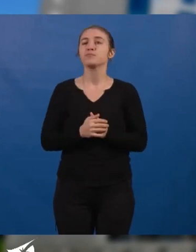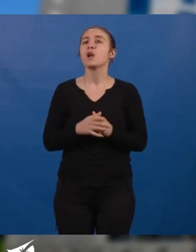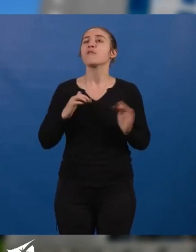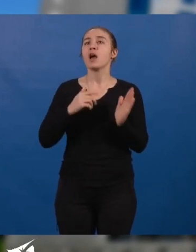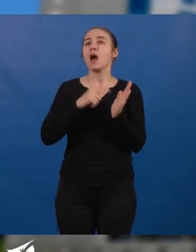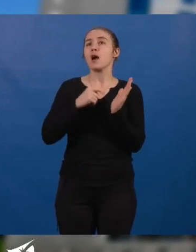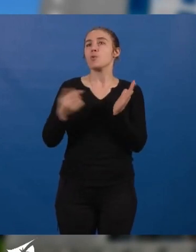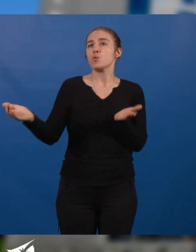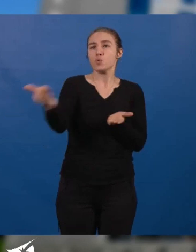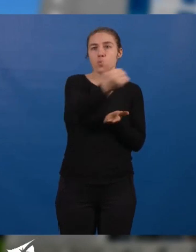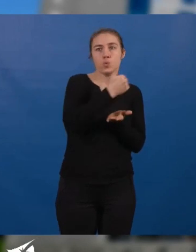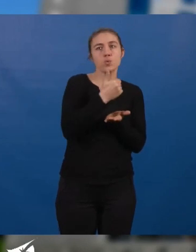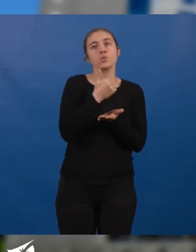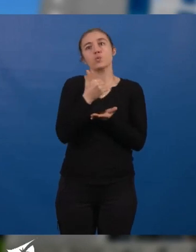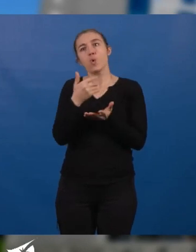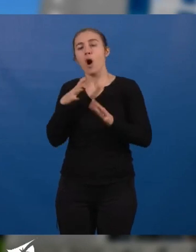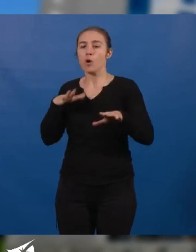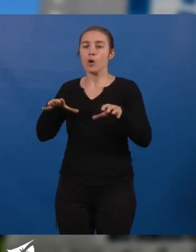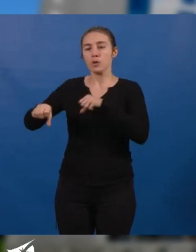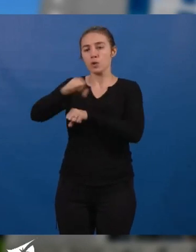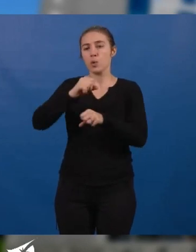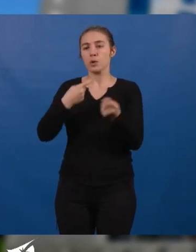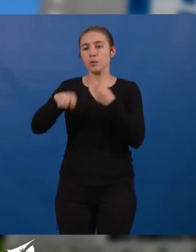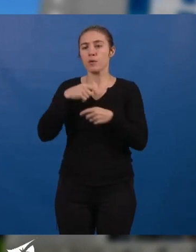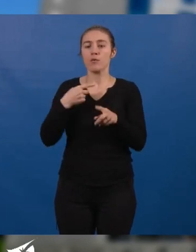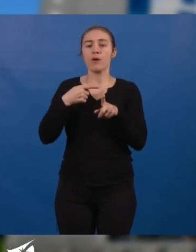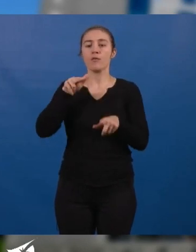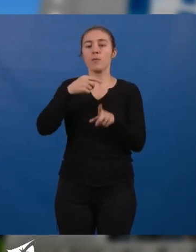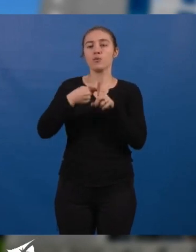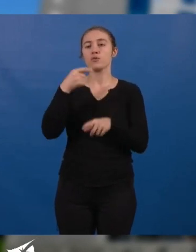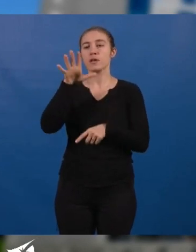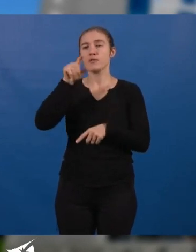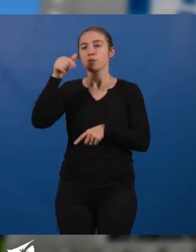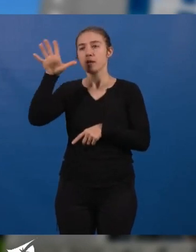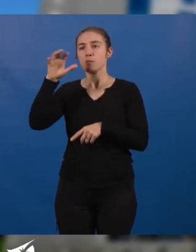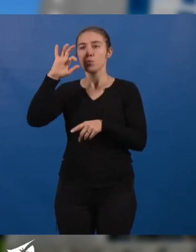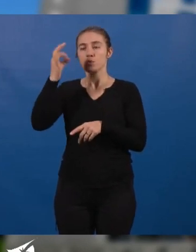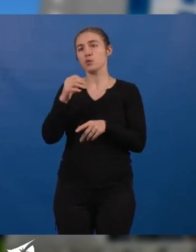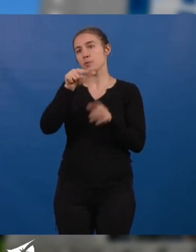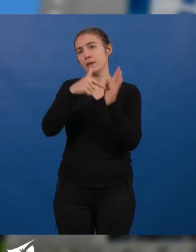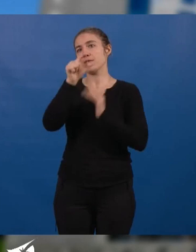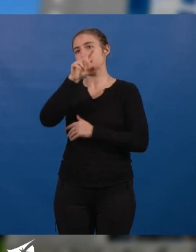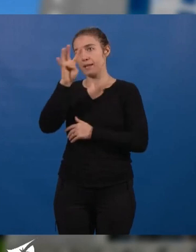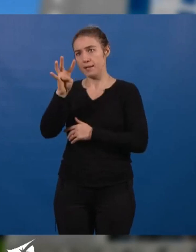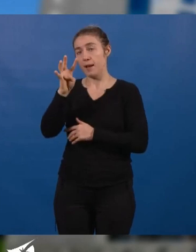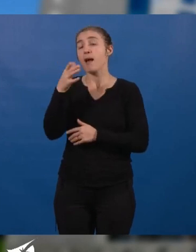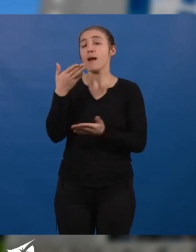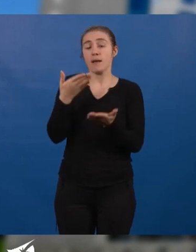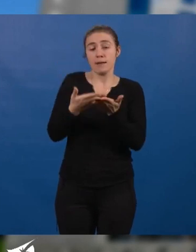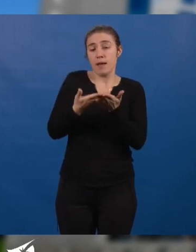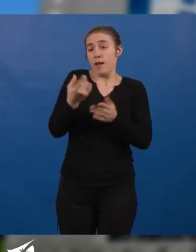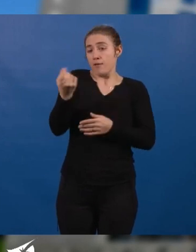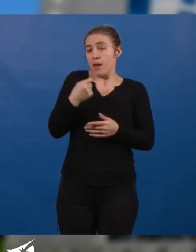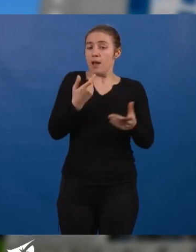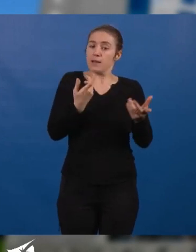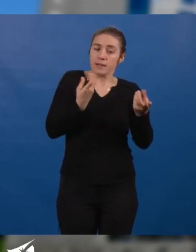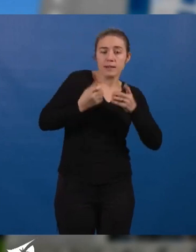compensation économique vont progresser de 7,5% en 2024. Nous le devons à notre dynamisme démographique et